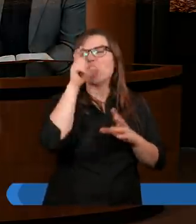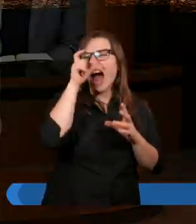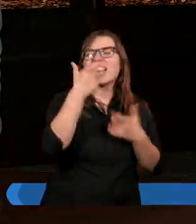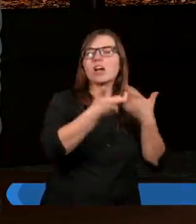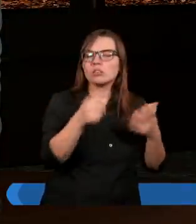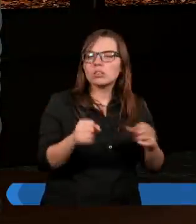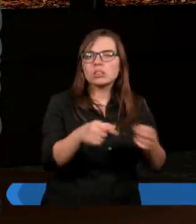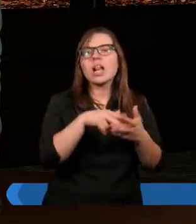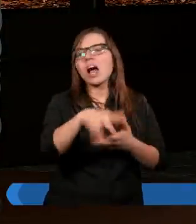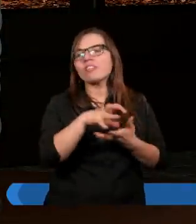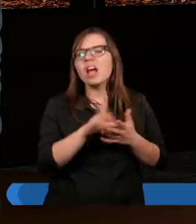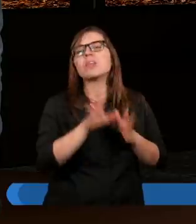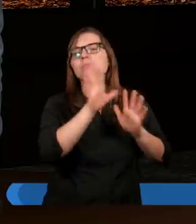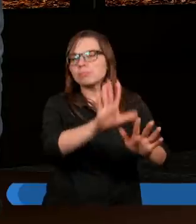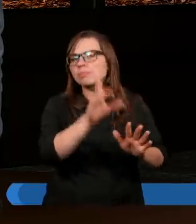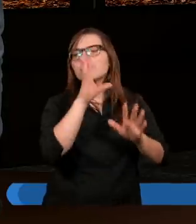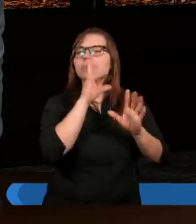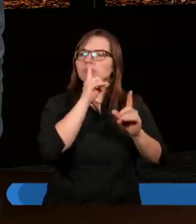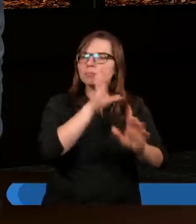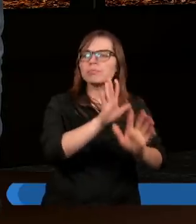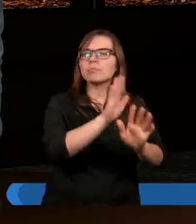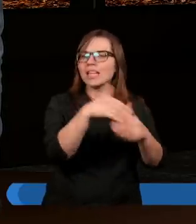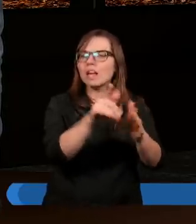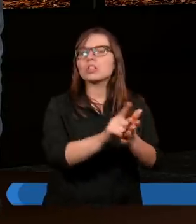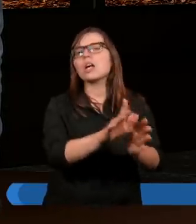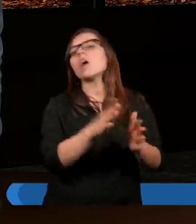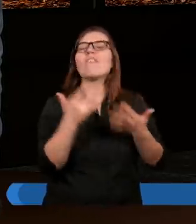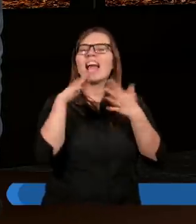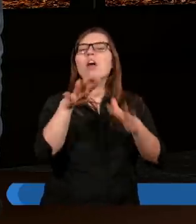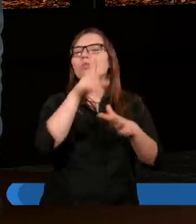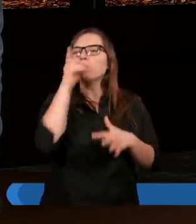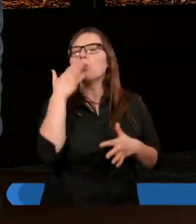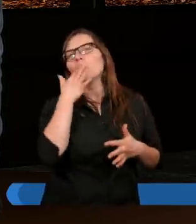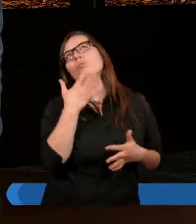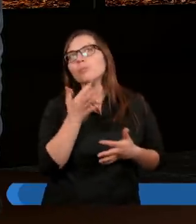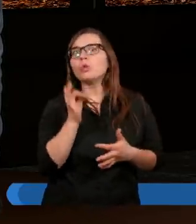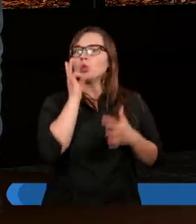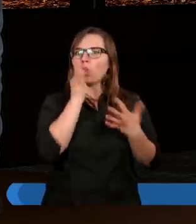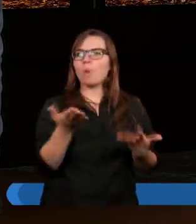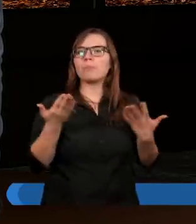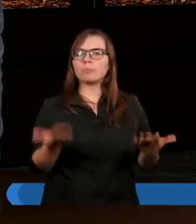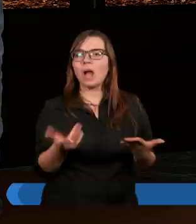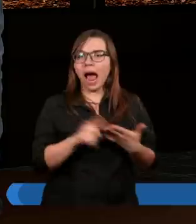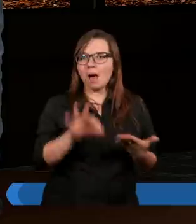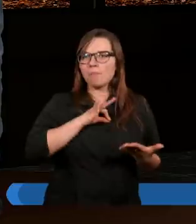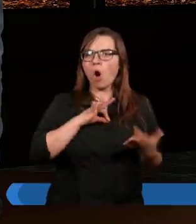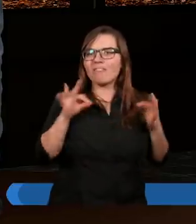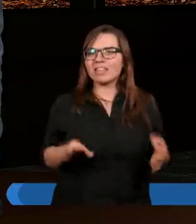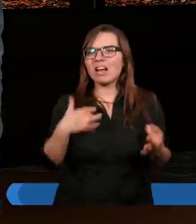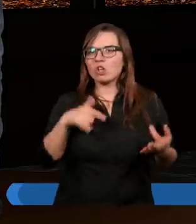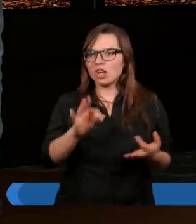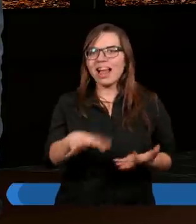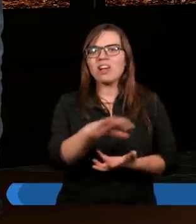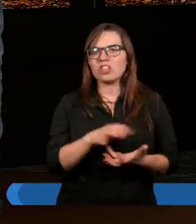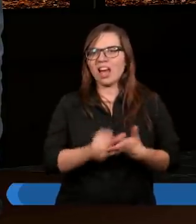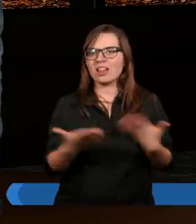nabruździł na tym świecie, to jest raz. Bardzo wielu ludzi mówi, no dobrze, ale to moja wina, że taki świat